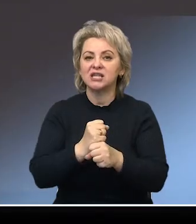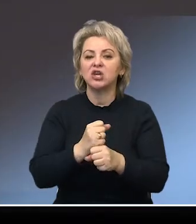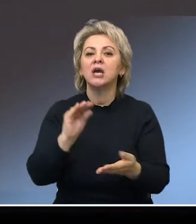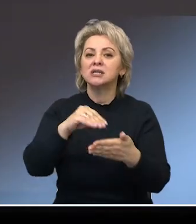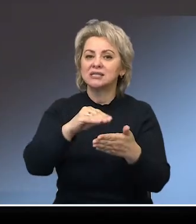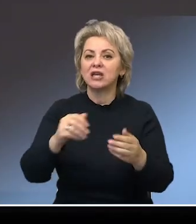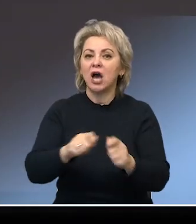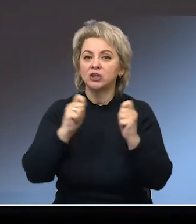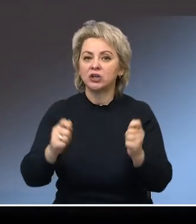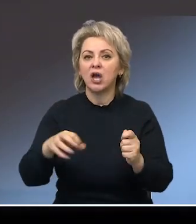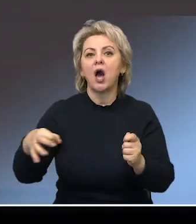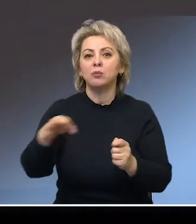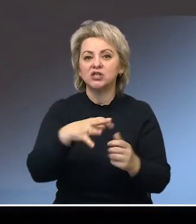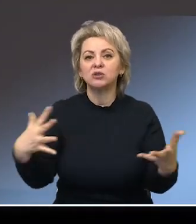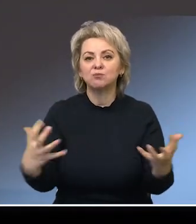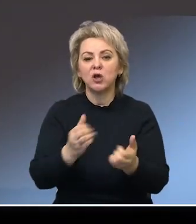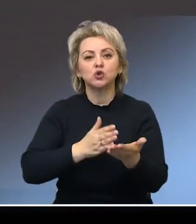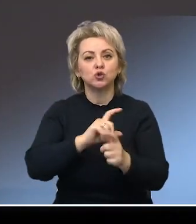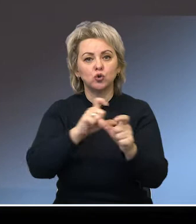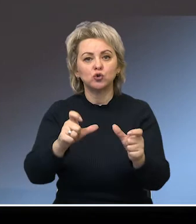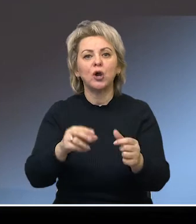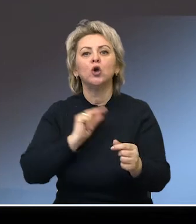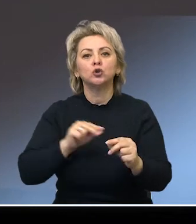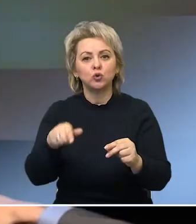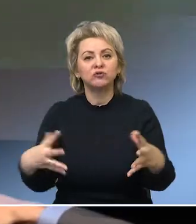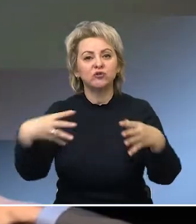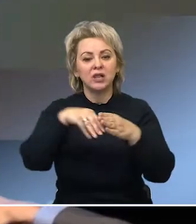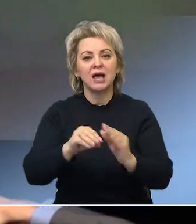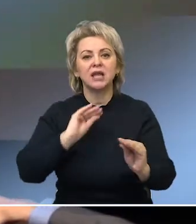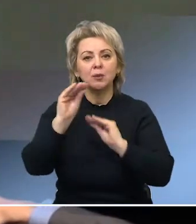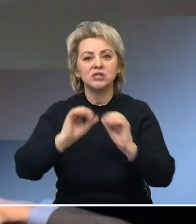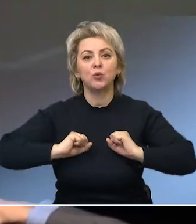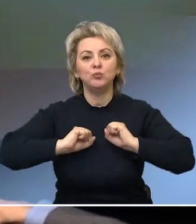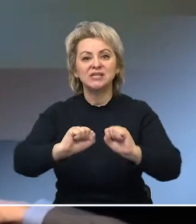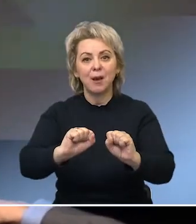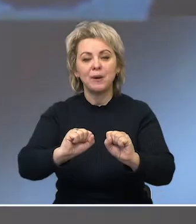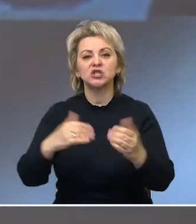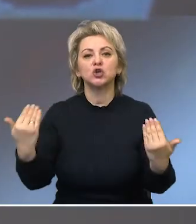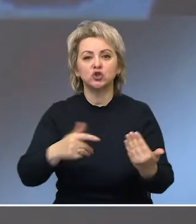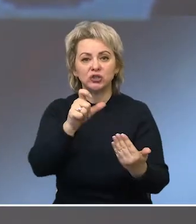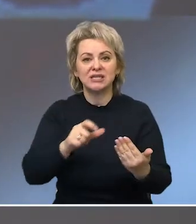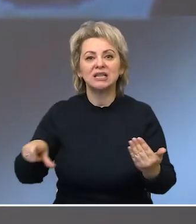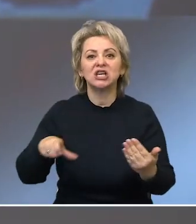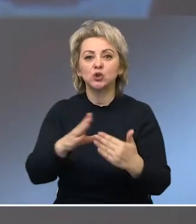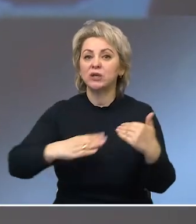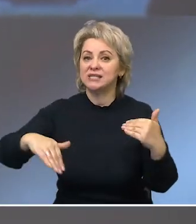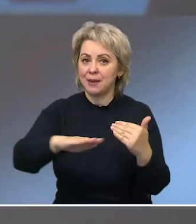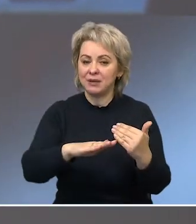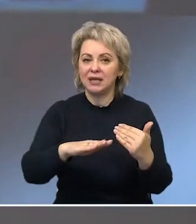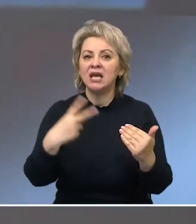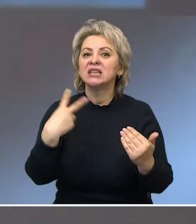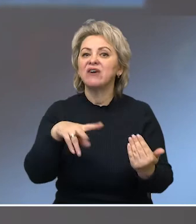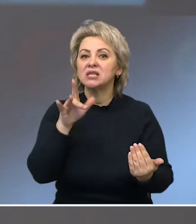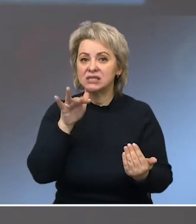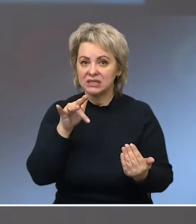спасательной службы, неоценимый труд и вклад в обеспечение безопасности жителей Донской земли. 20 лет для